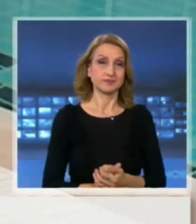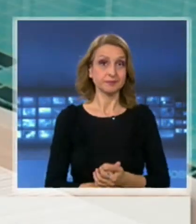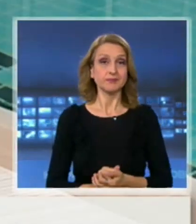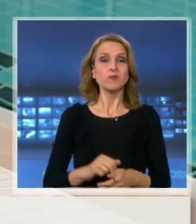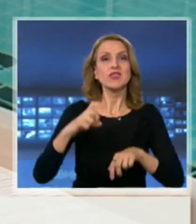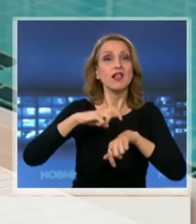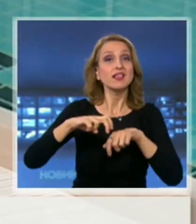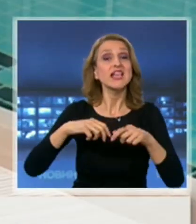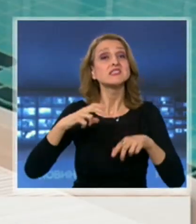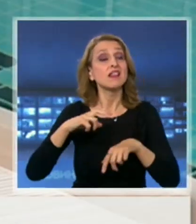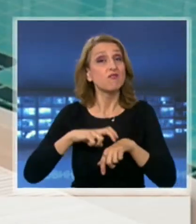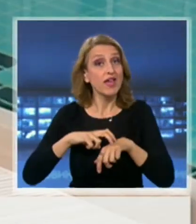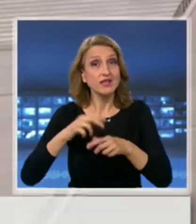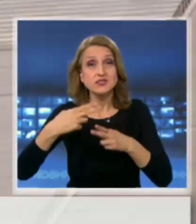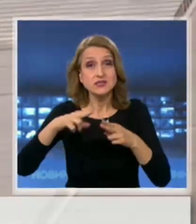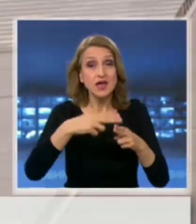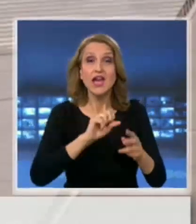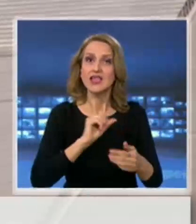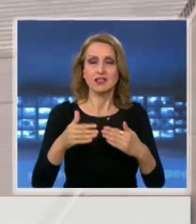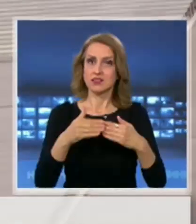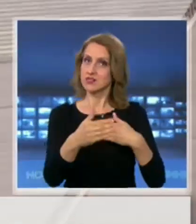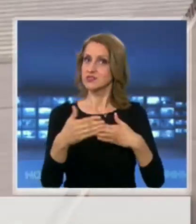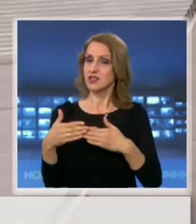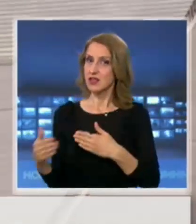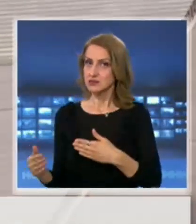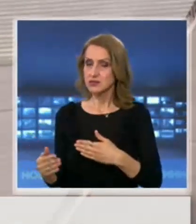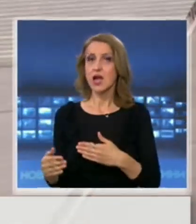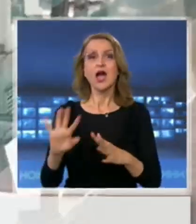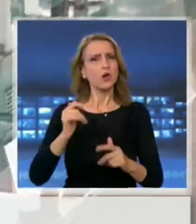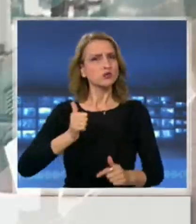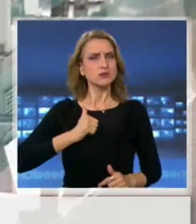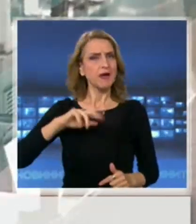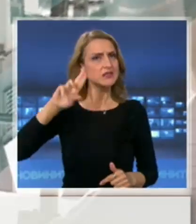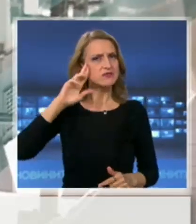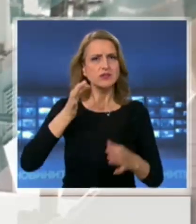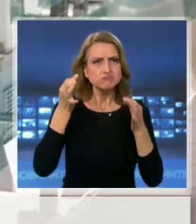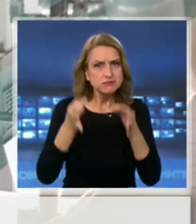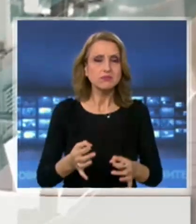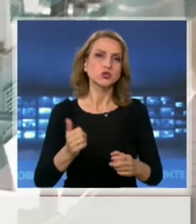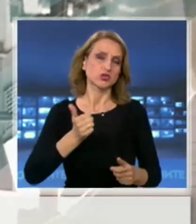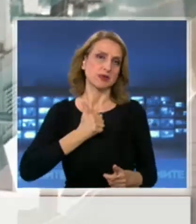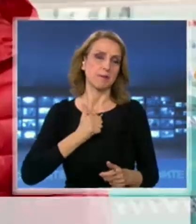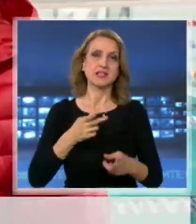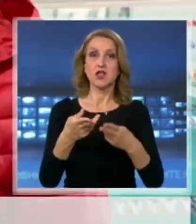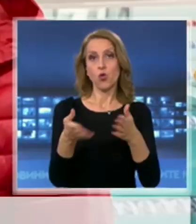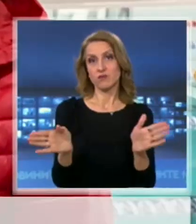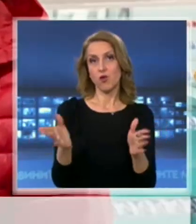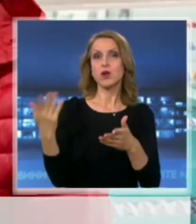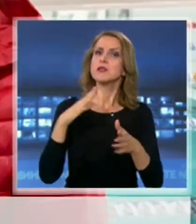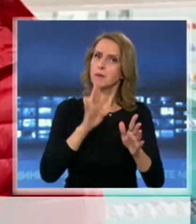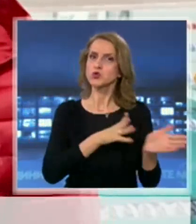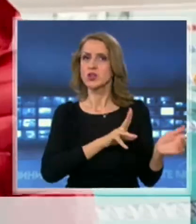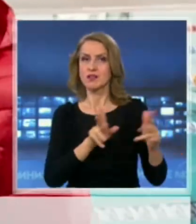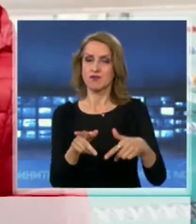Дезинфекция и дистанция, докато тези мерки се спазват стрикно, басейните ще останат отворени за посетителите. След два месеца престой водата